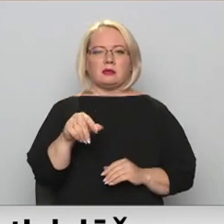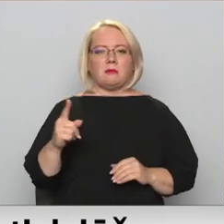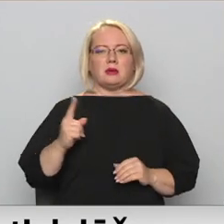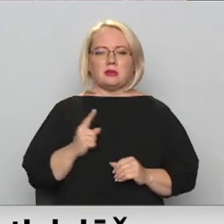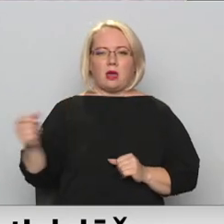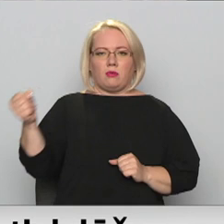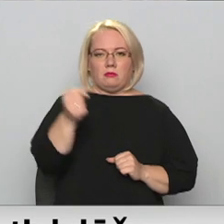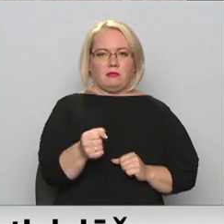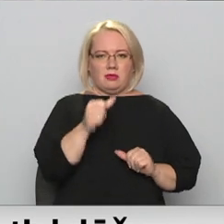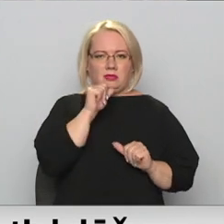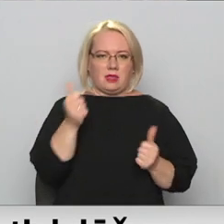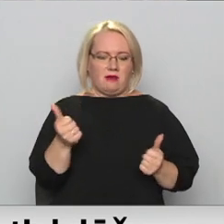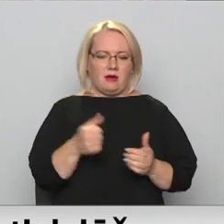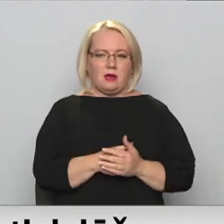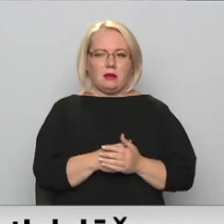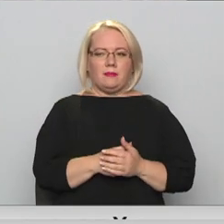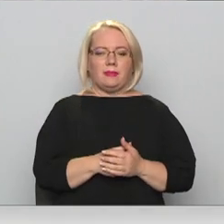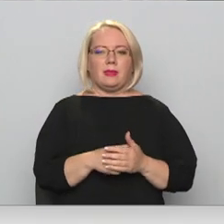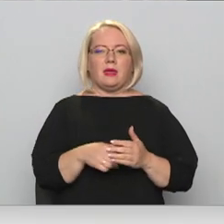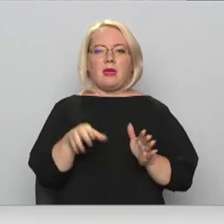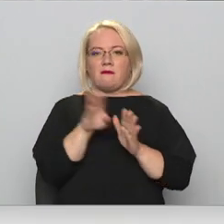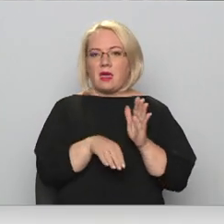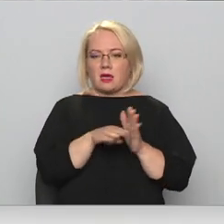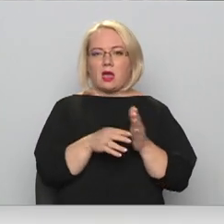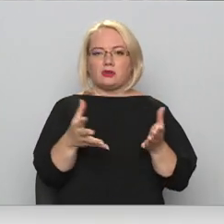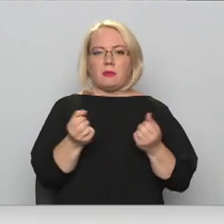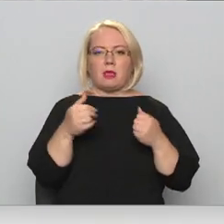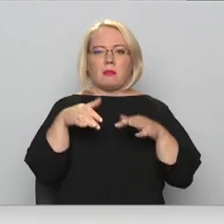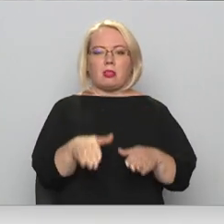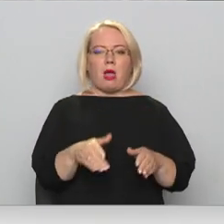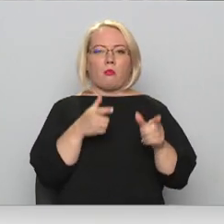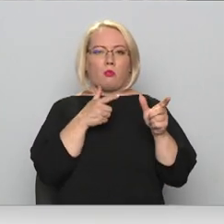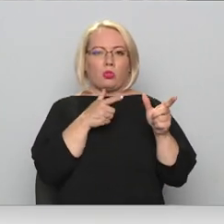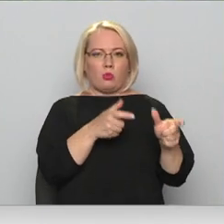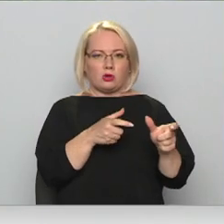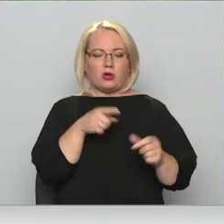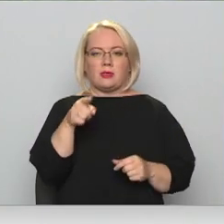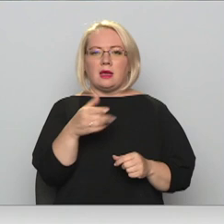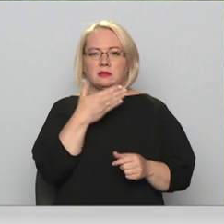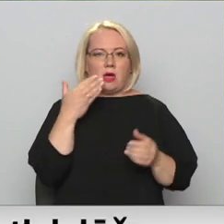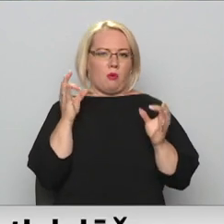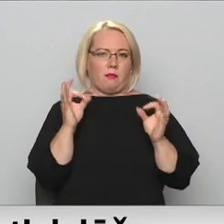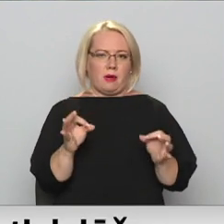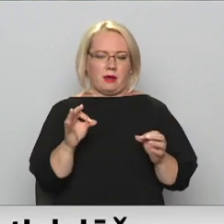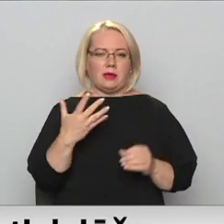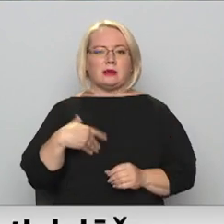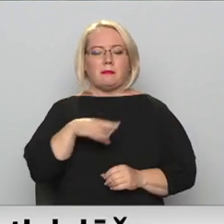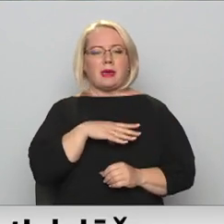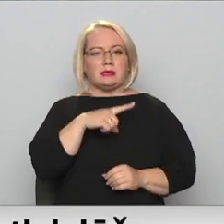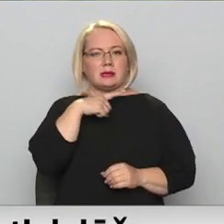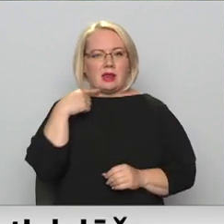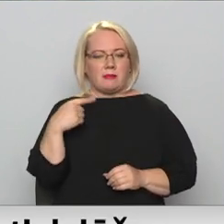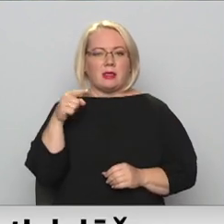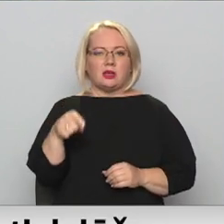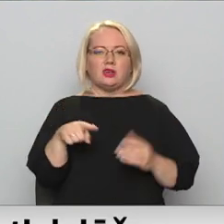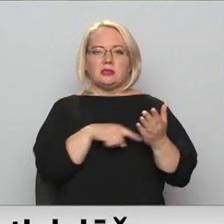nepieliks. Vienkārši pieņemt lēmumu nošaut, tas nav pareizi. Mēs gribētu, lai šīs